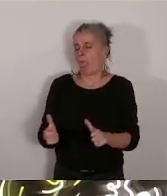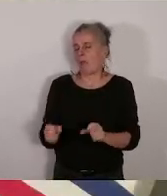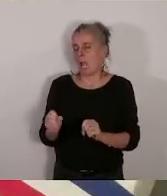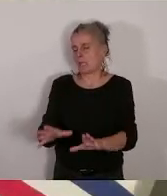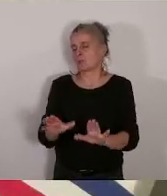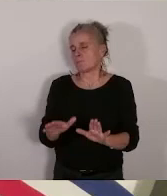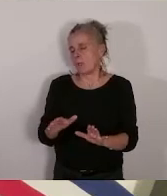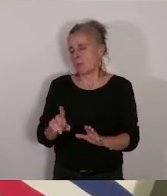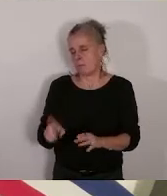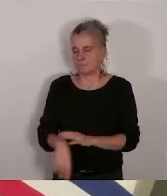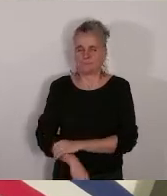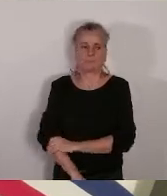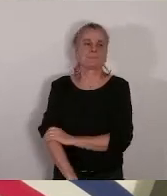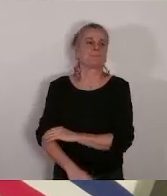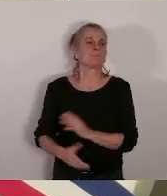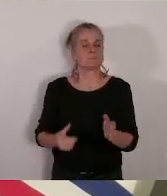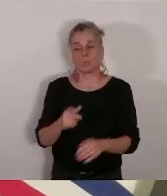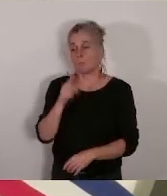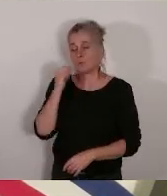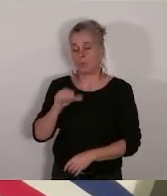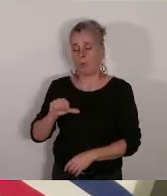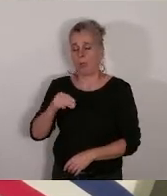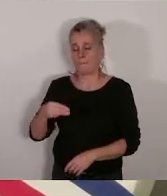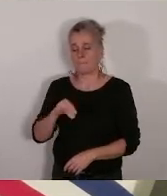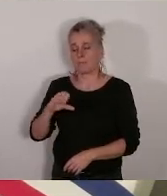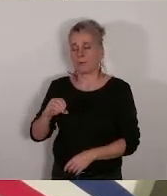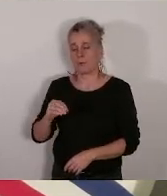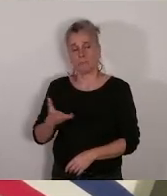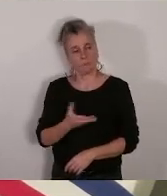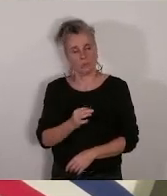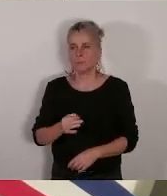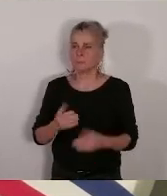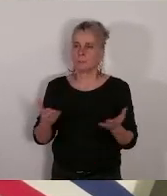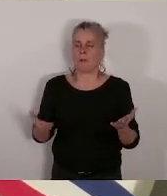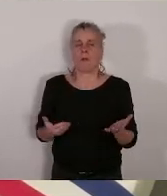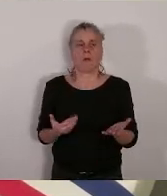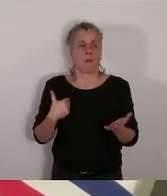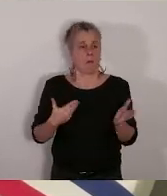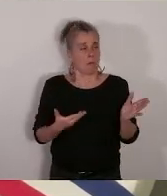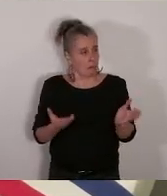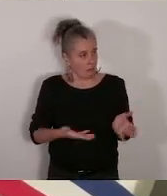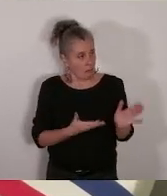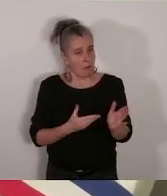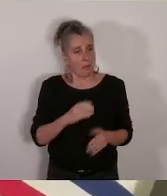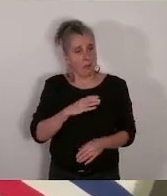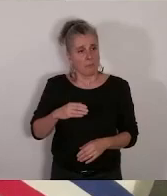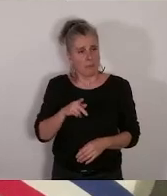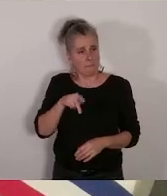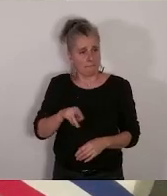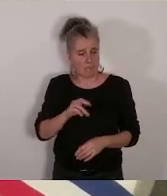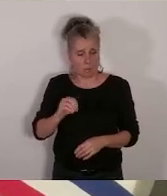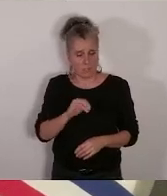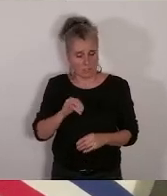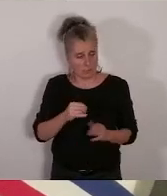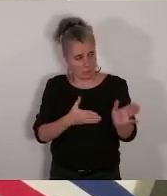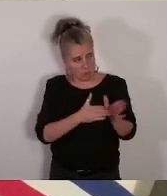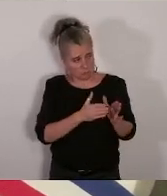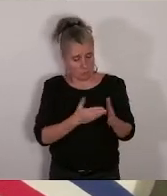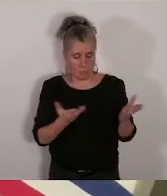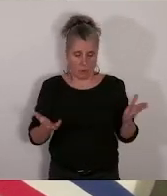monsieur Amico oui moi ça va être très rapide je voudrais simplement que notre procès a balqué madame Parodi nous demande de ne pas respecter la loi c'est tout